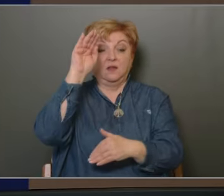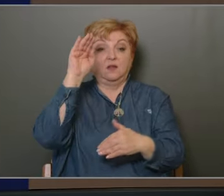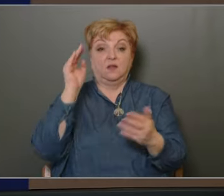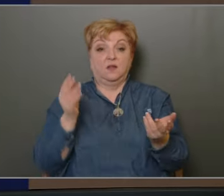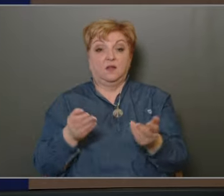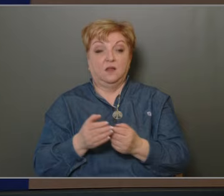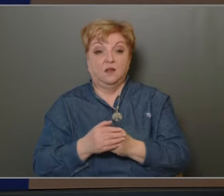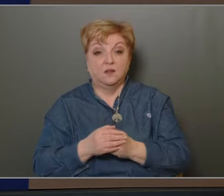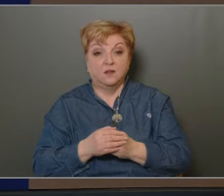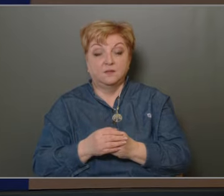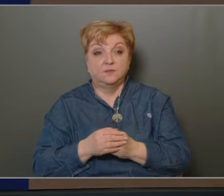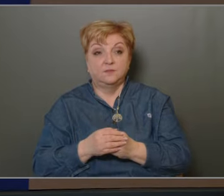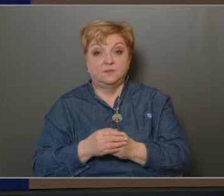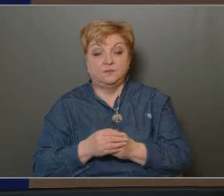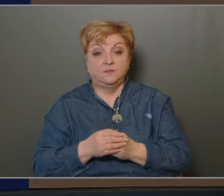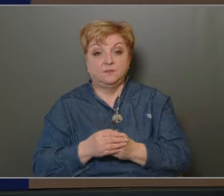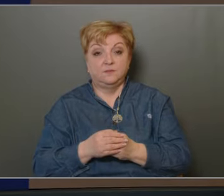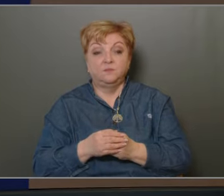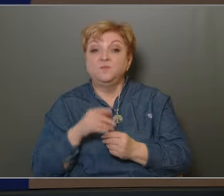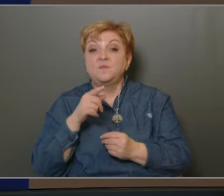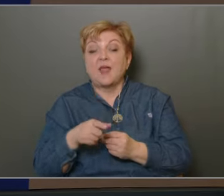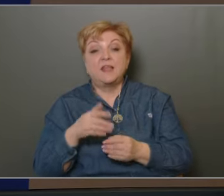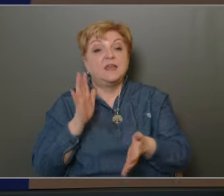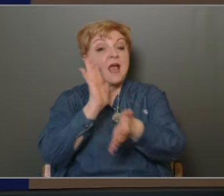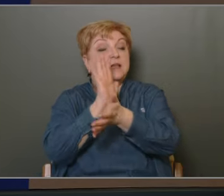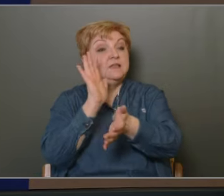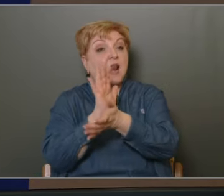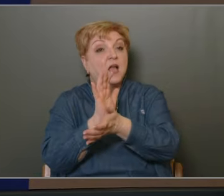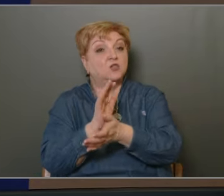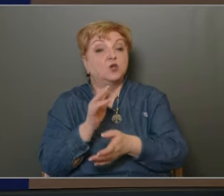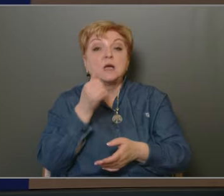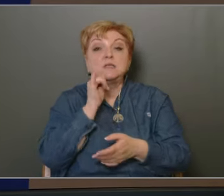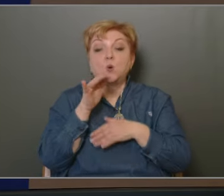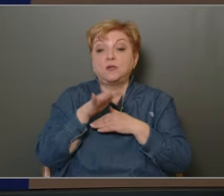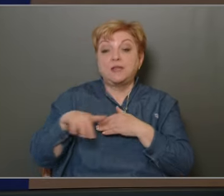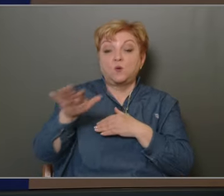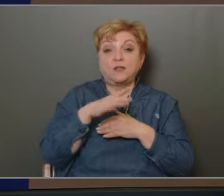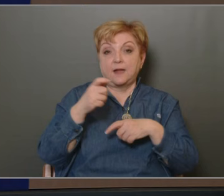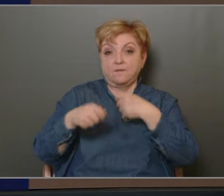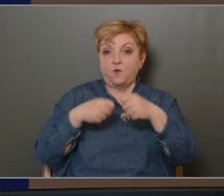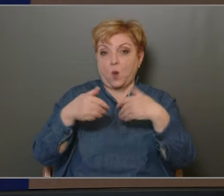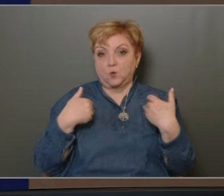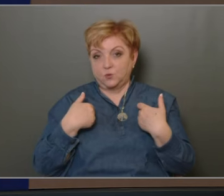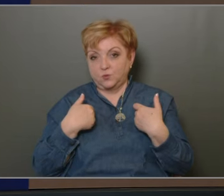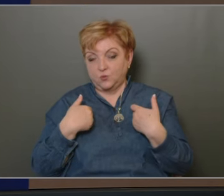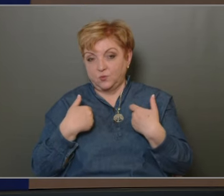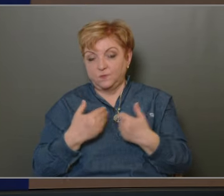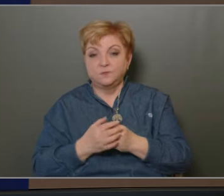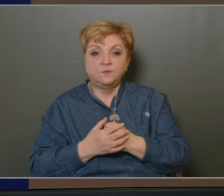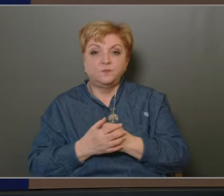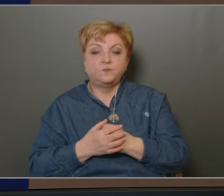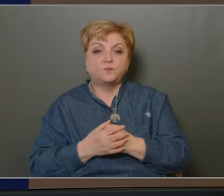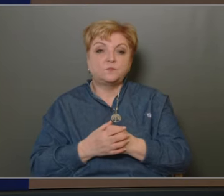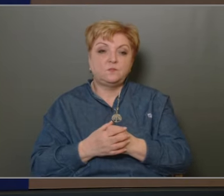jelentősebb mértékű lesz. És hát ennyire hiteles az, hogy a zöld területtel nem foglalkozunk, hisz